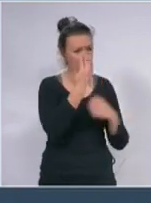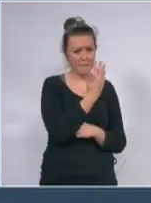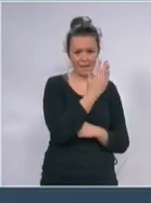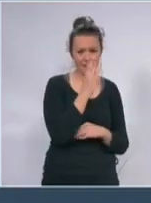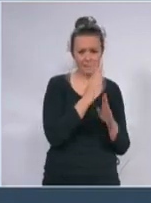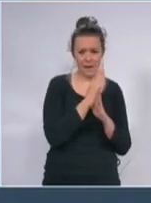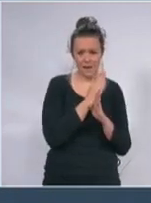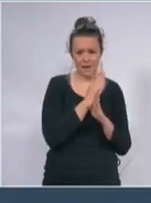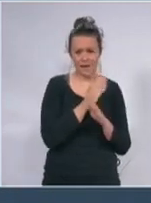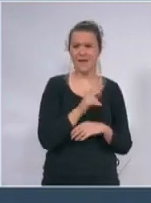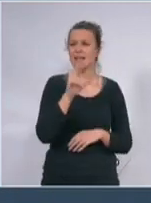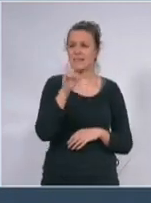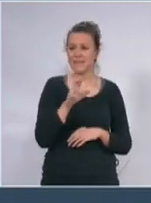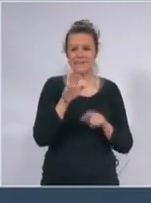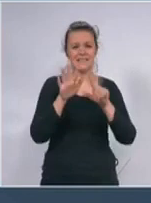317.854